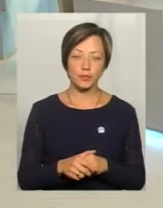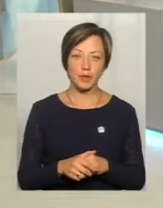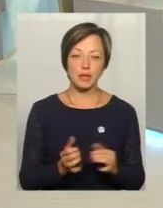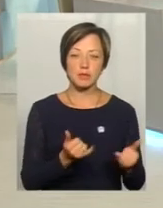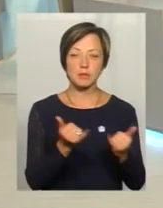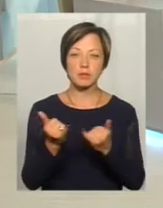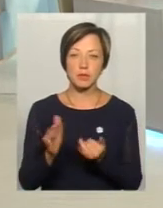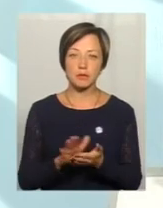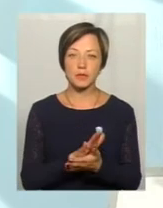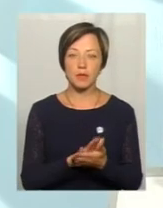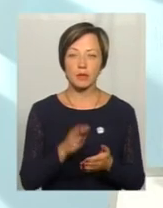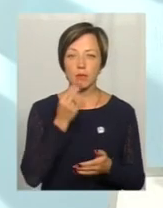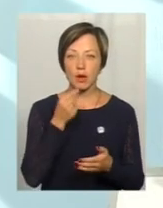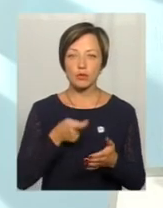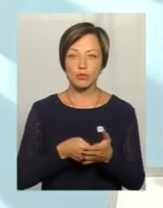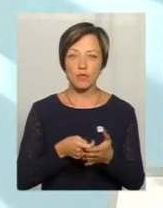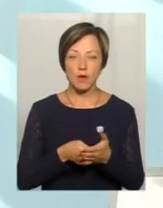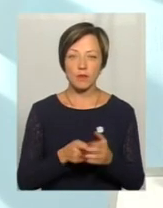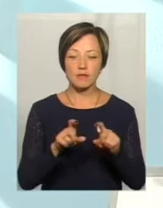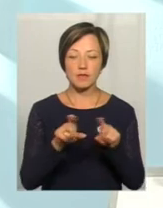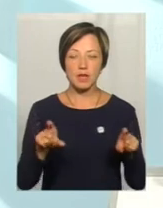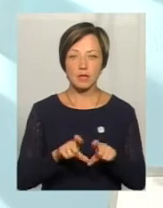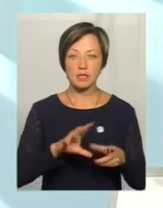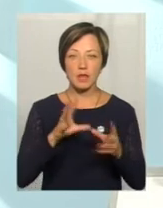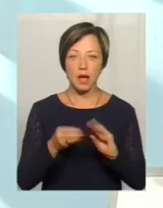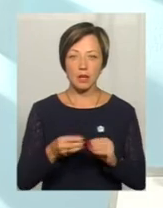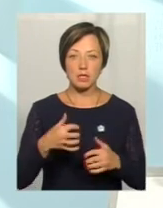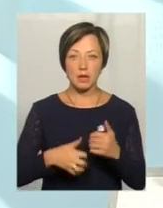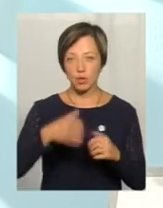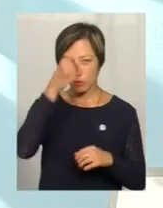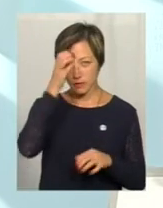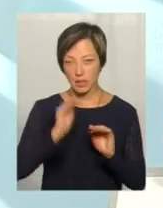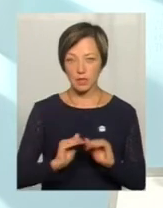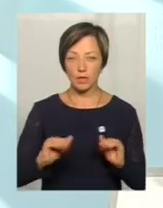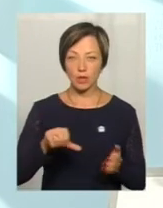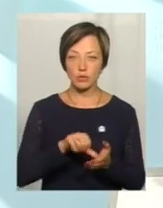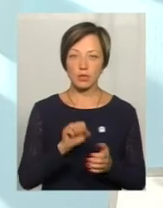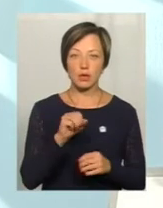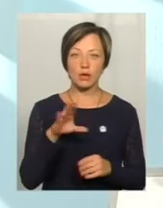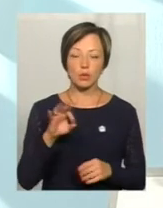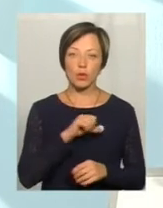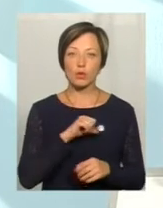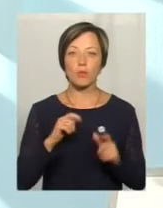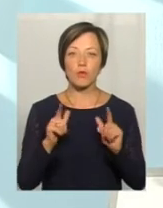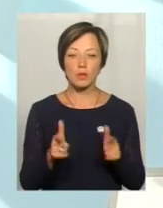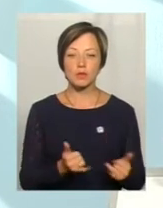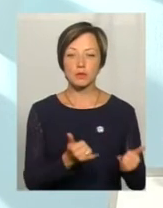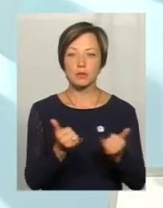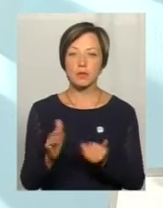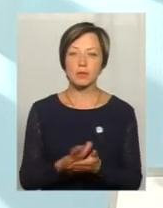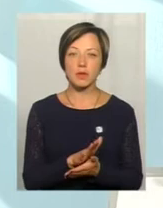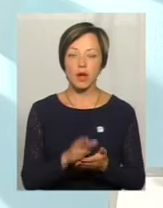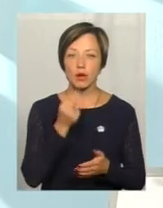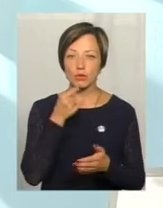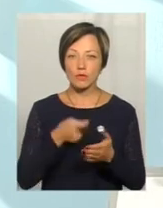забезпечення безоплатним харчуванням у закладах загальної і середньої освіти дітей, учасників АТО-добровольців, забезпечення безоплатним